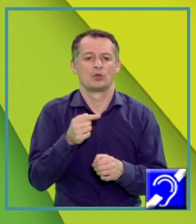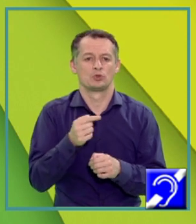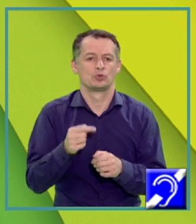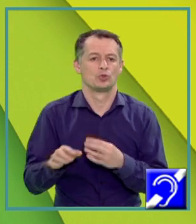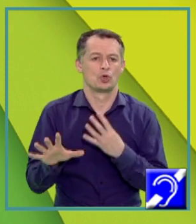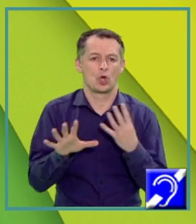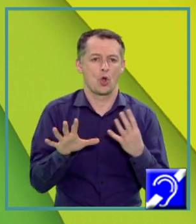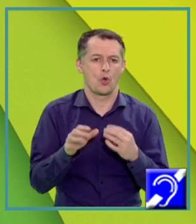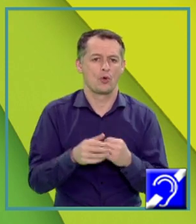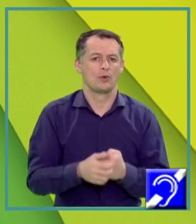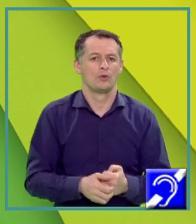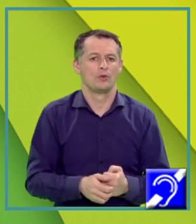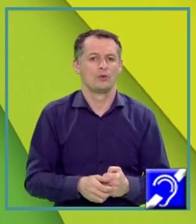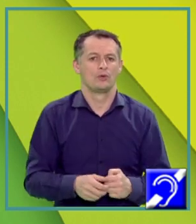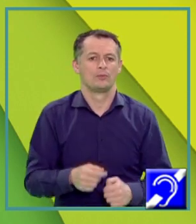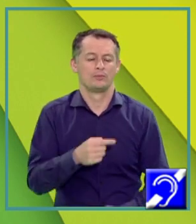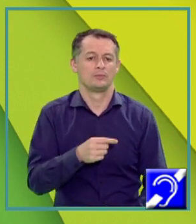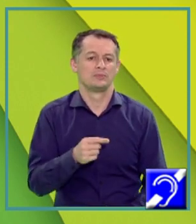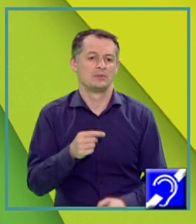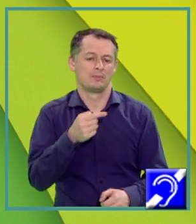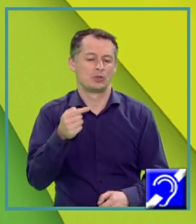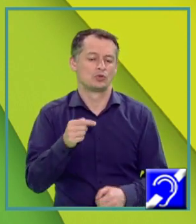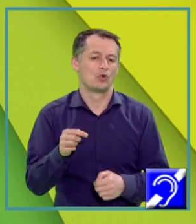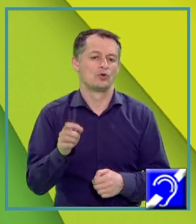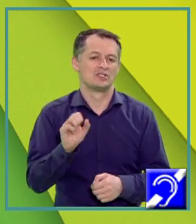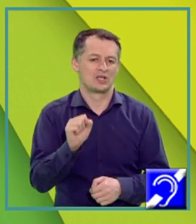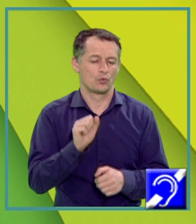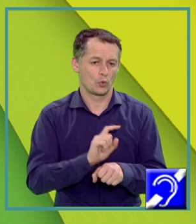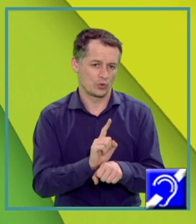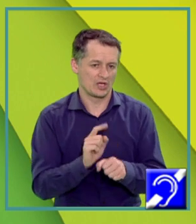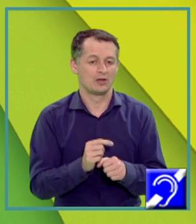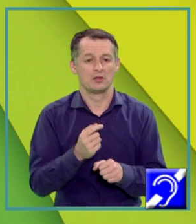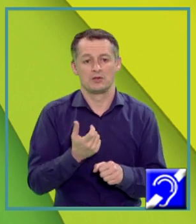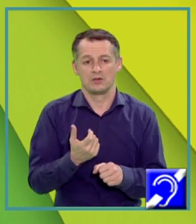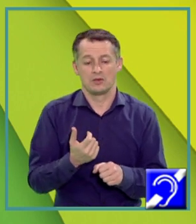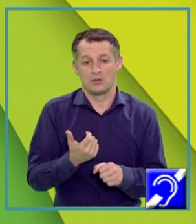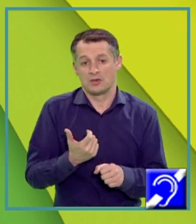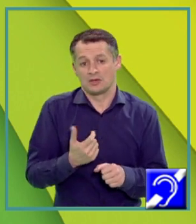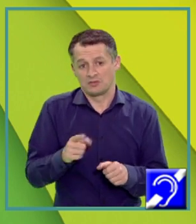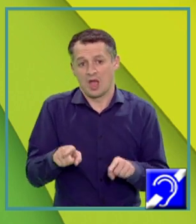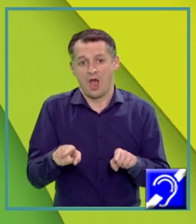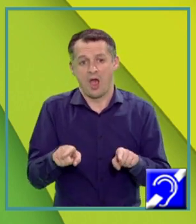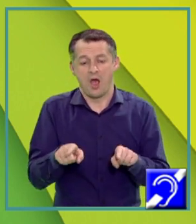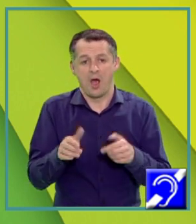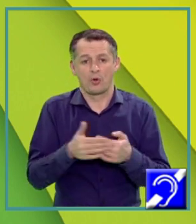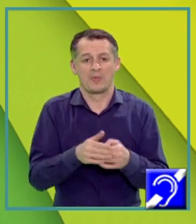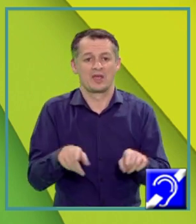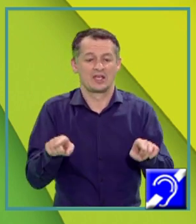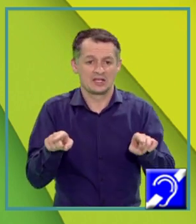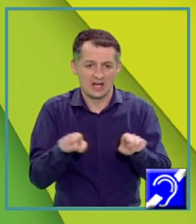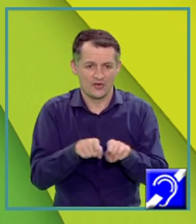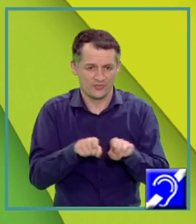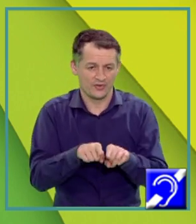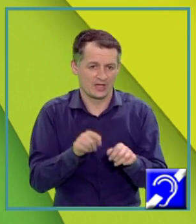considera că efectul fotoelectric extern este instantaneu, deoarece interacțiunea dintre foton